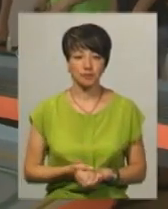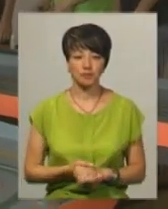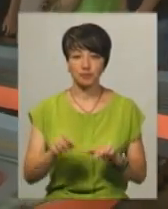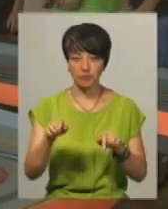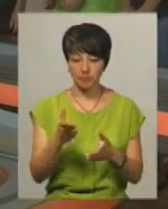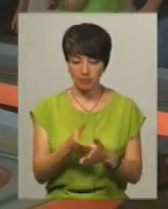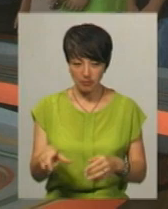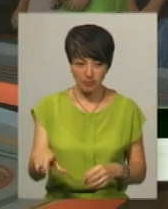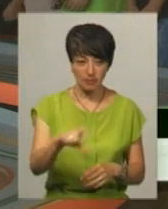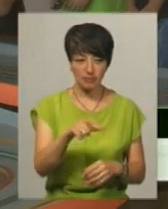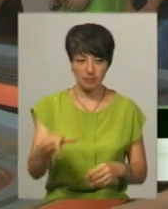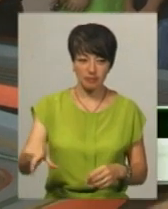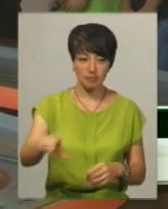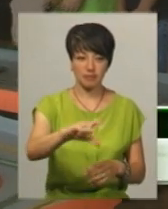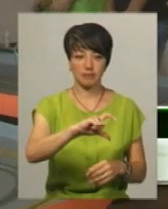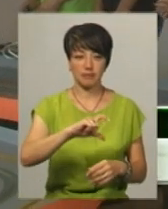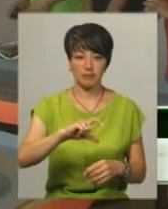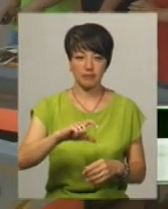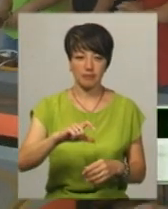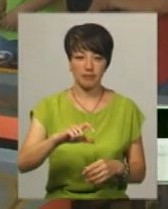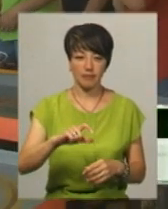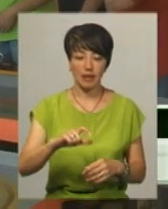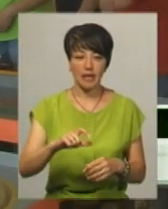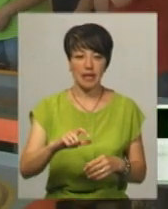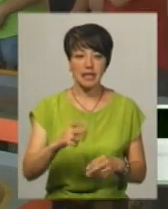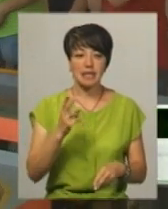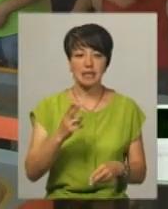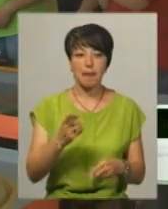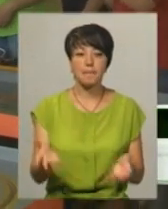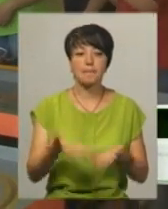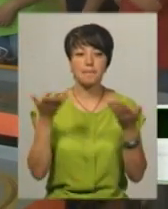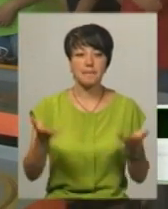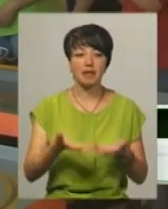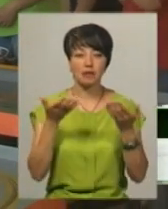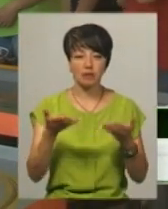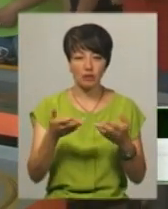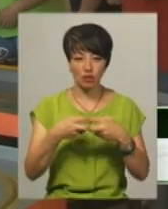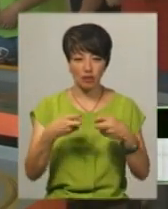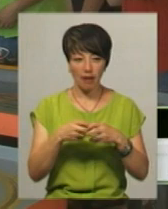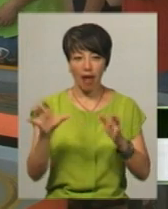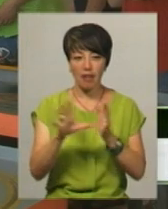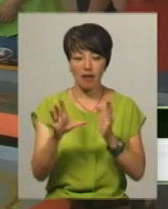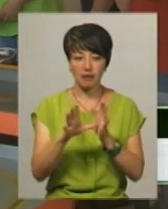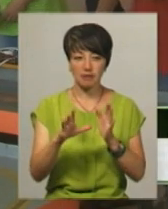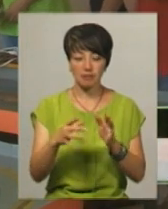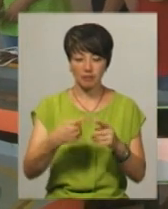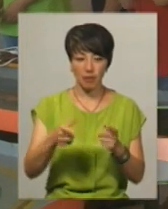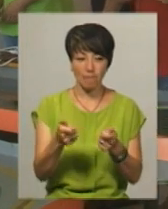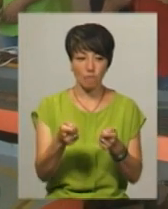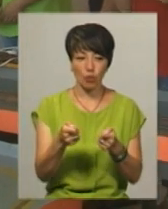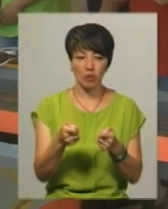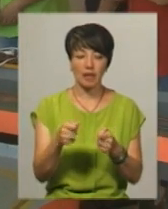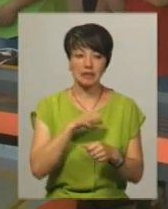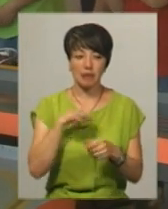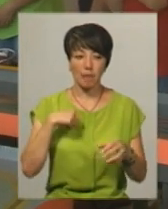йдуть дорожки на трасі з мідної шини, на які подається електричний струм при допомогі пульта. А